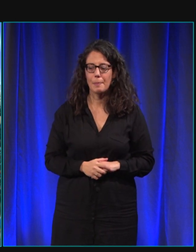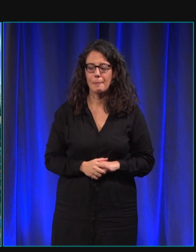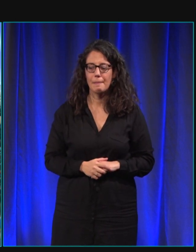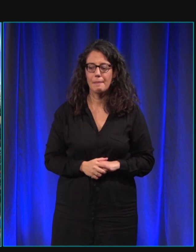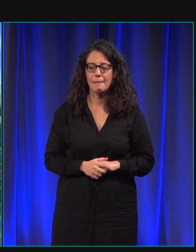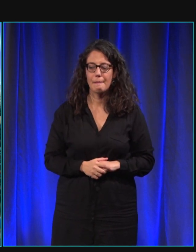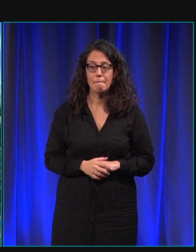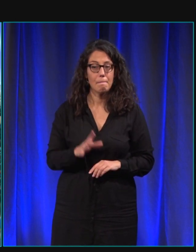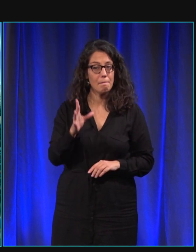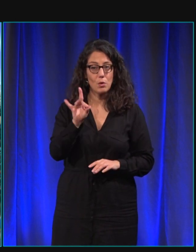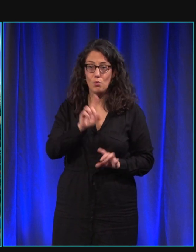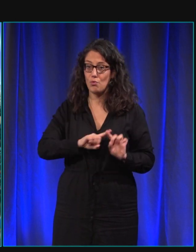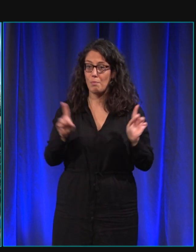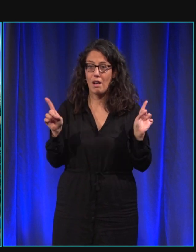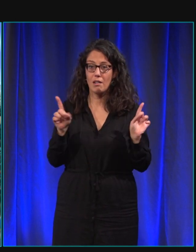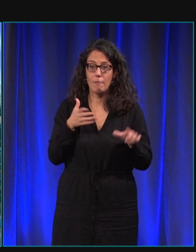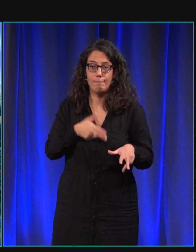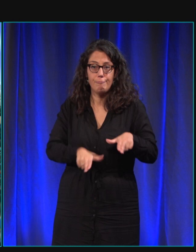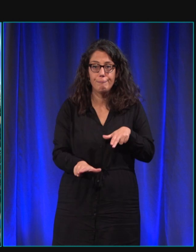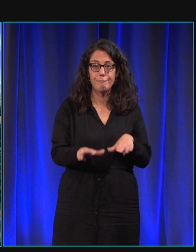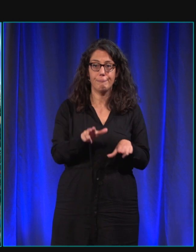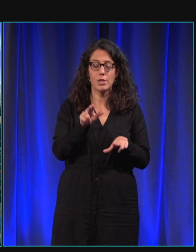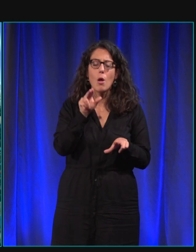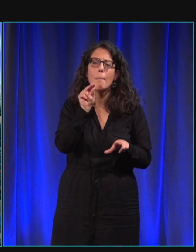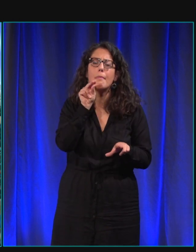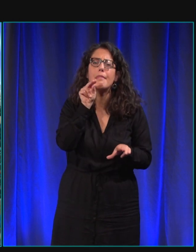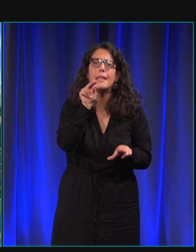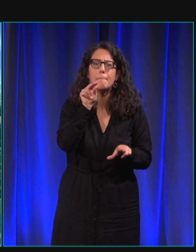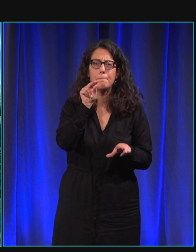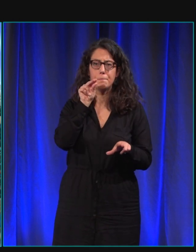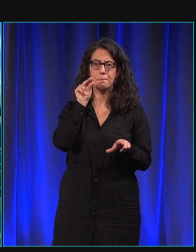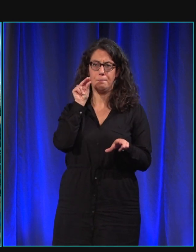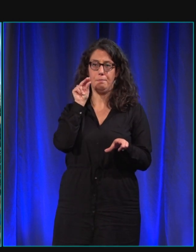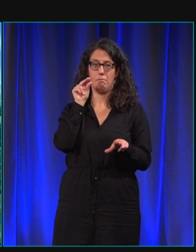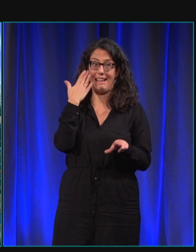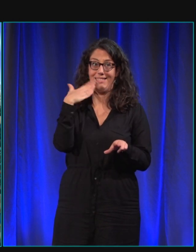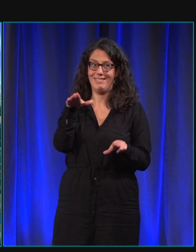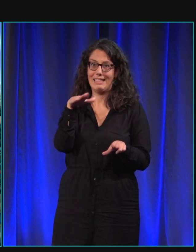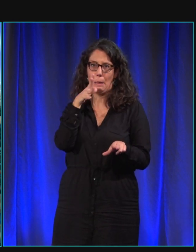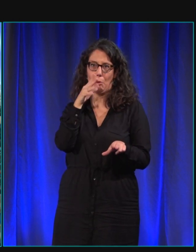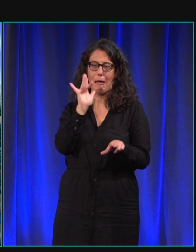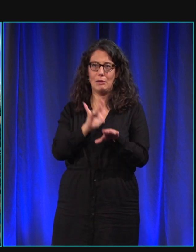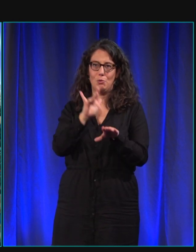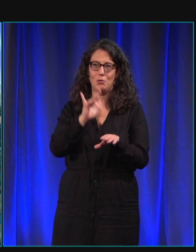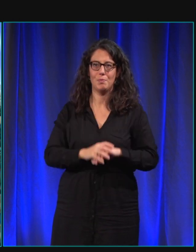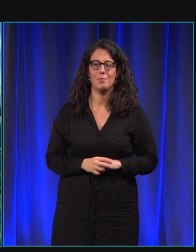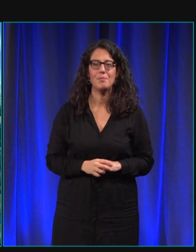Voilà, donc il ne le touche pas, il a reculé, il a mis le nez pour voir et il a reculé parce qu'il sait qu'il n pas le droit de toucher.